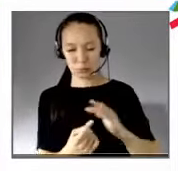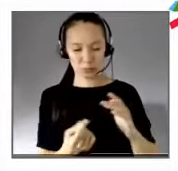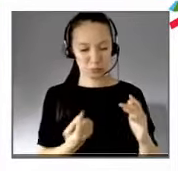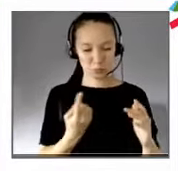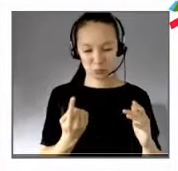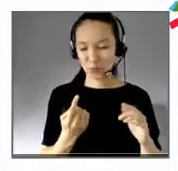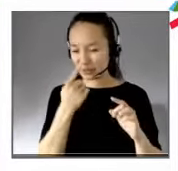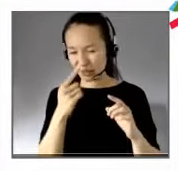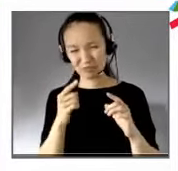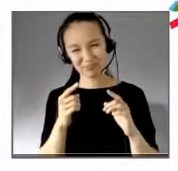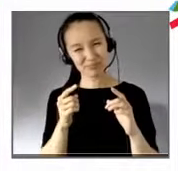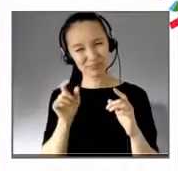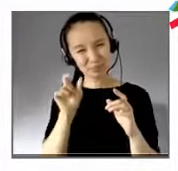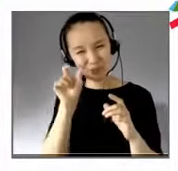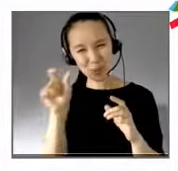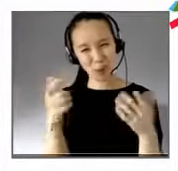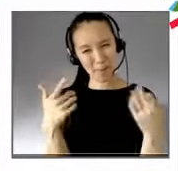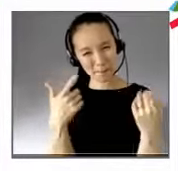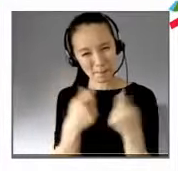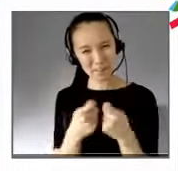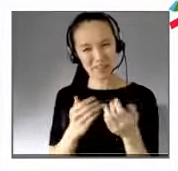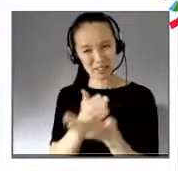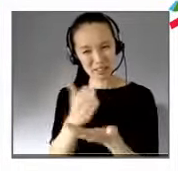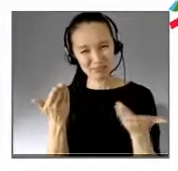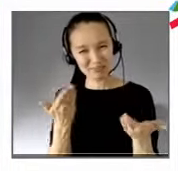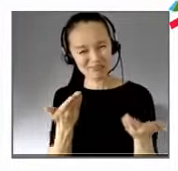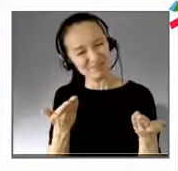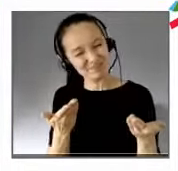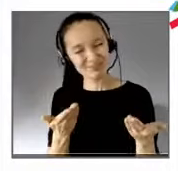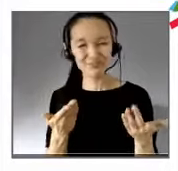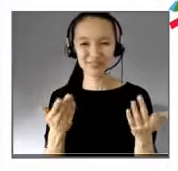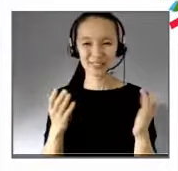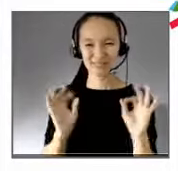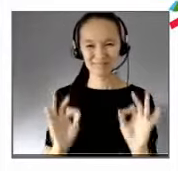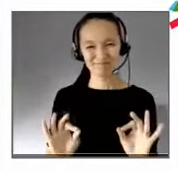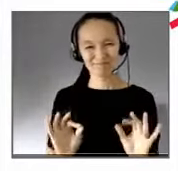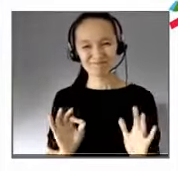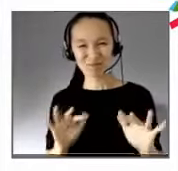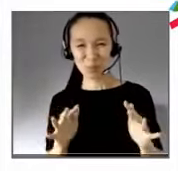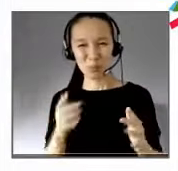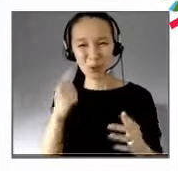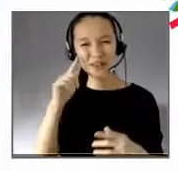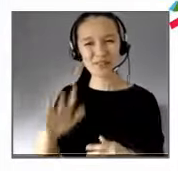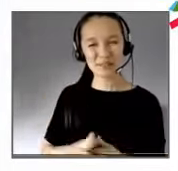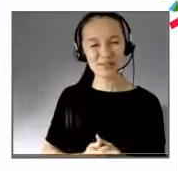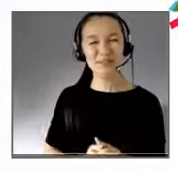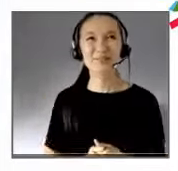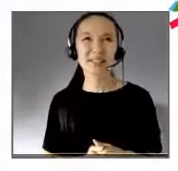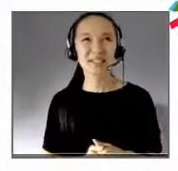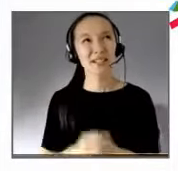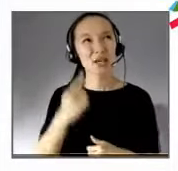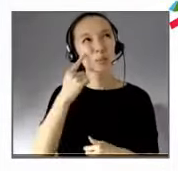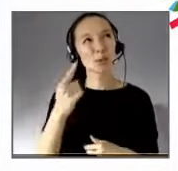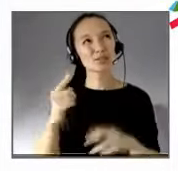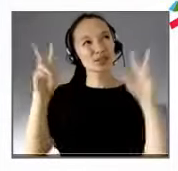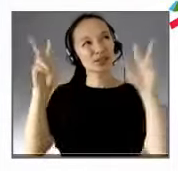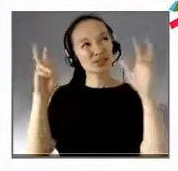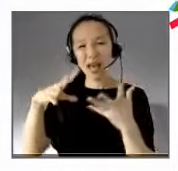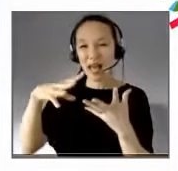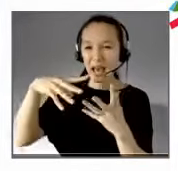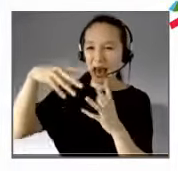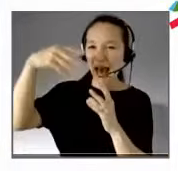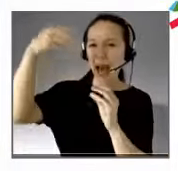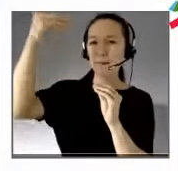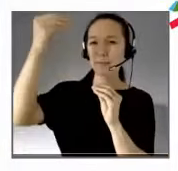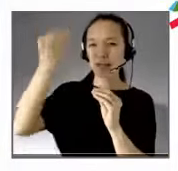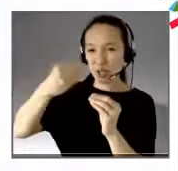Oui, parce qu'il est souvent réduit à une espèce de simple supplément d'âme. Or, il faut le considérer comme